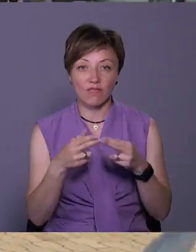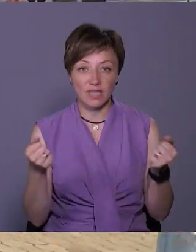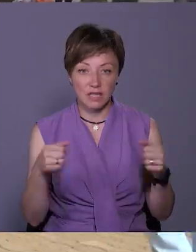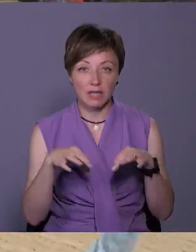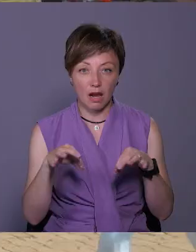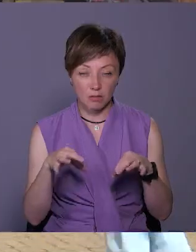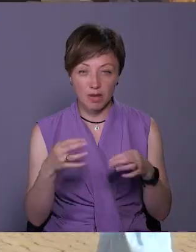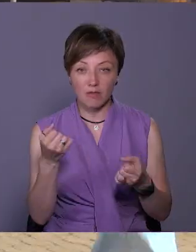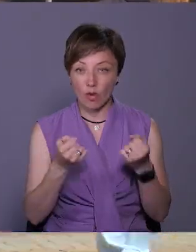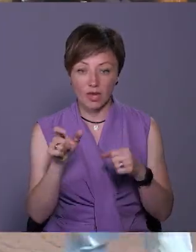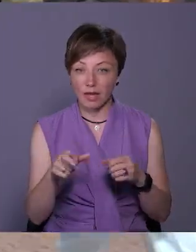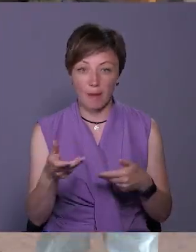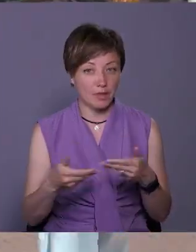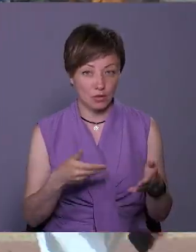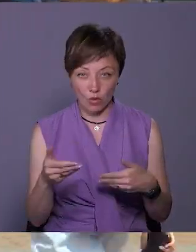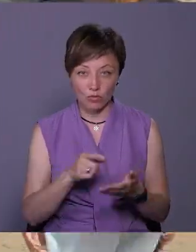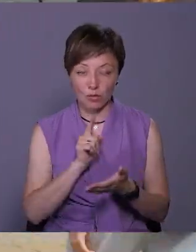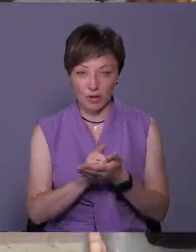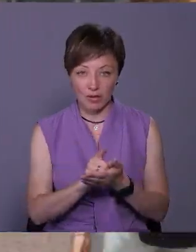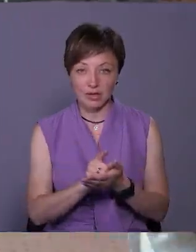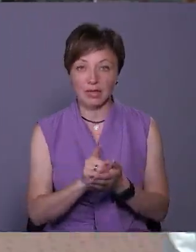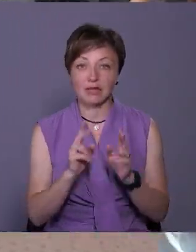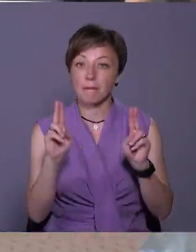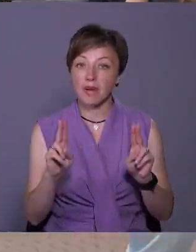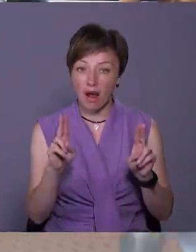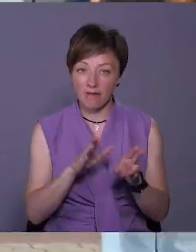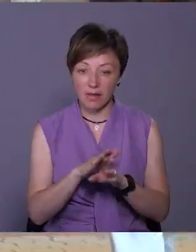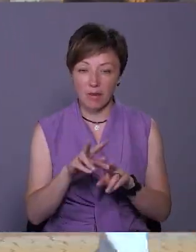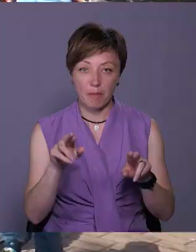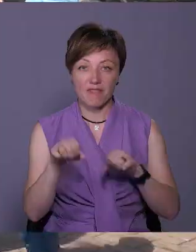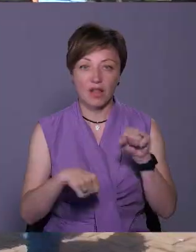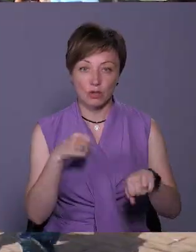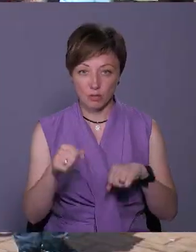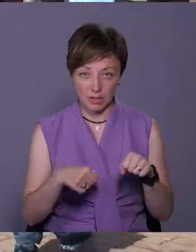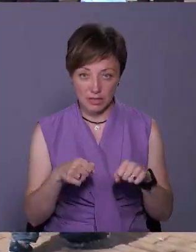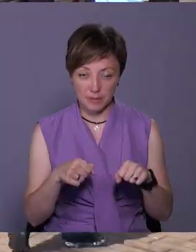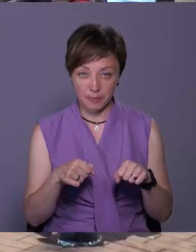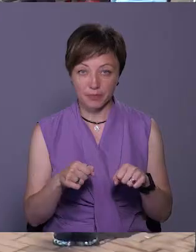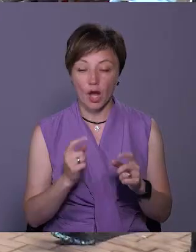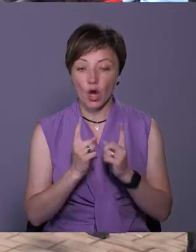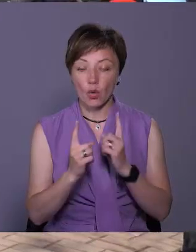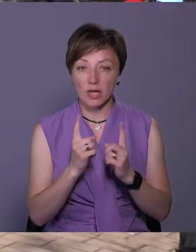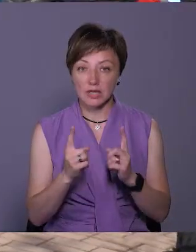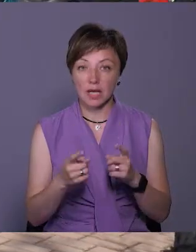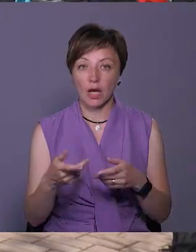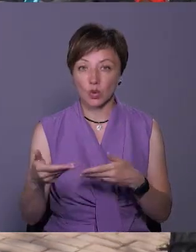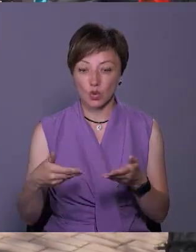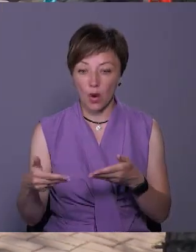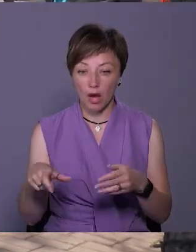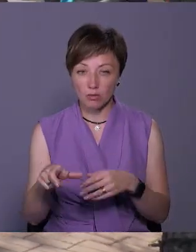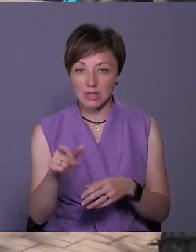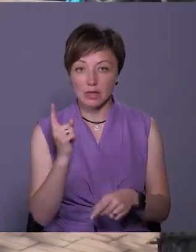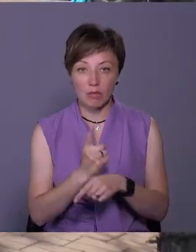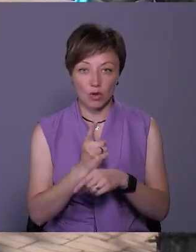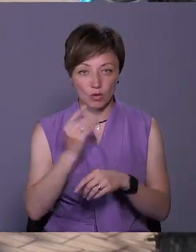А їх водії тепер не пішоходи і зобов'язані їздити за правилами, як і велосипедисти. Зокрема, рухатися тротуаром заборонено.